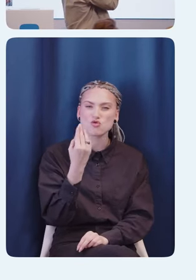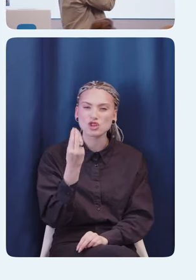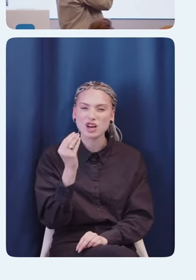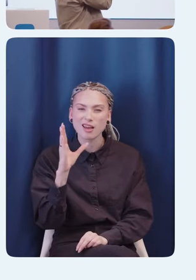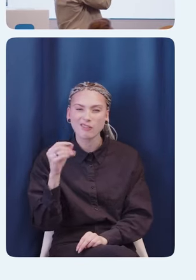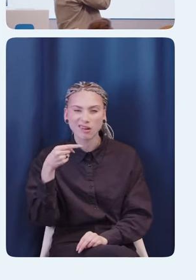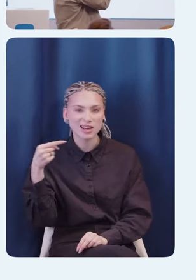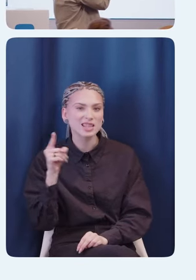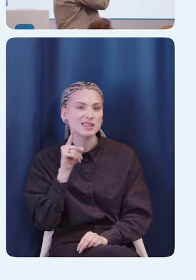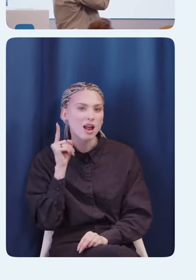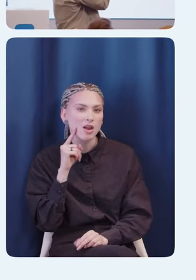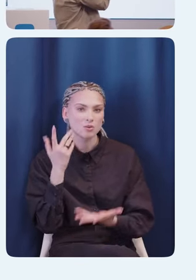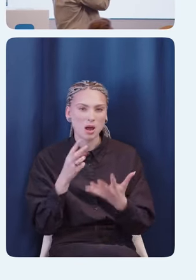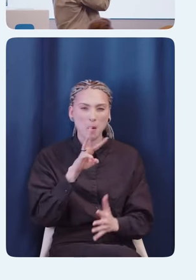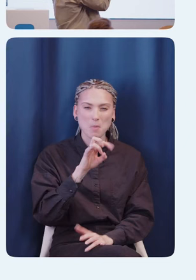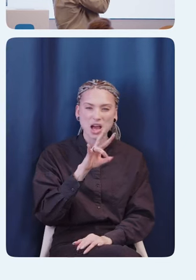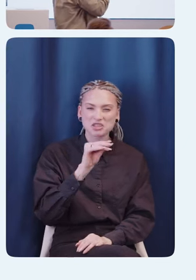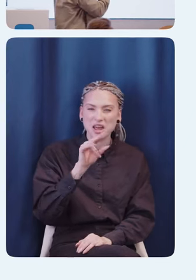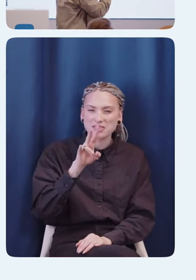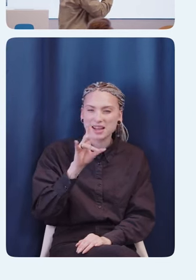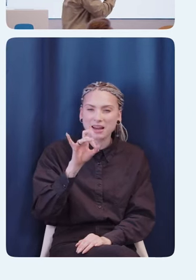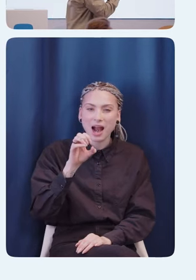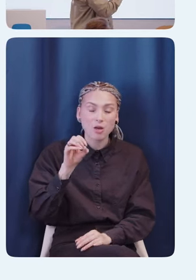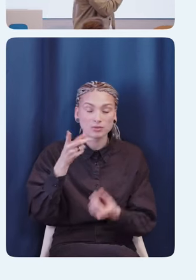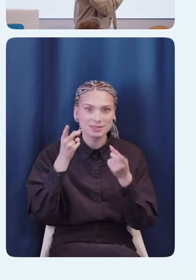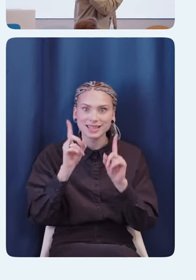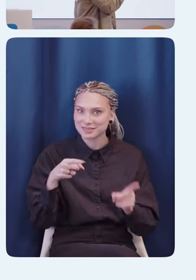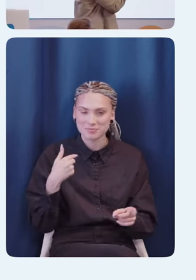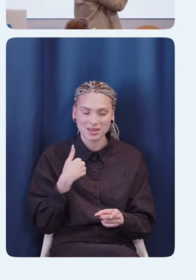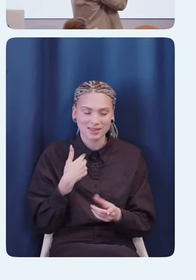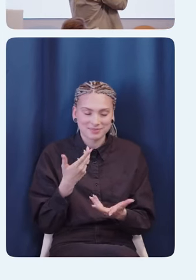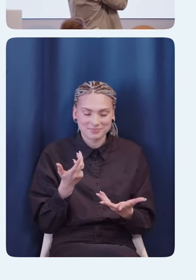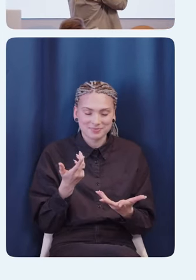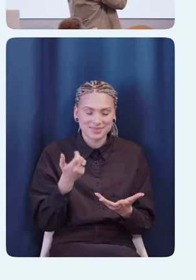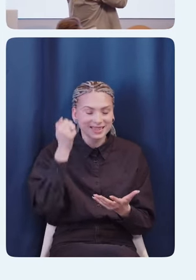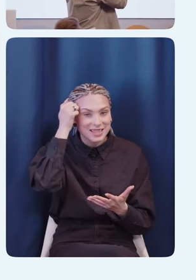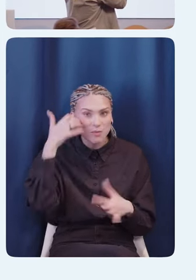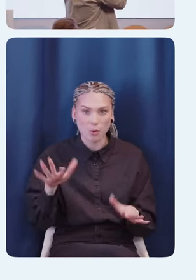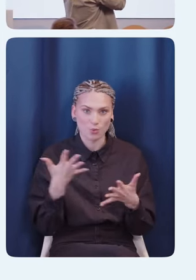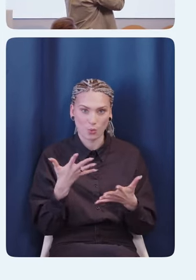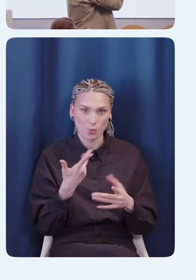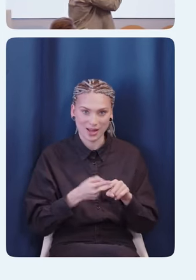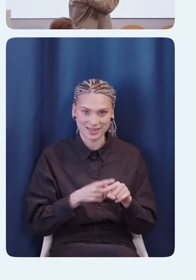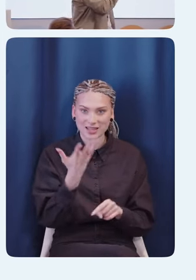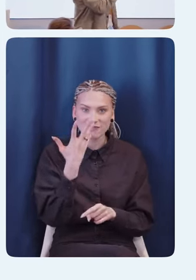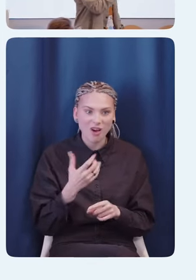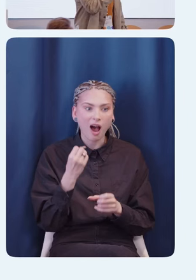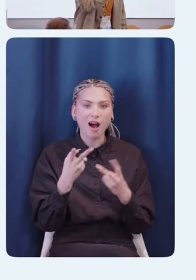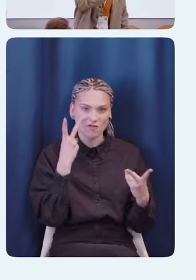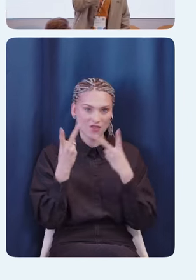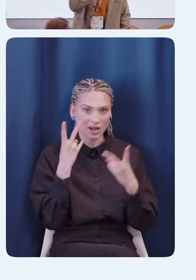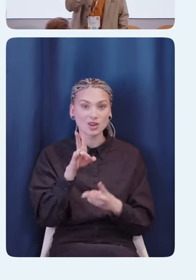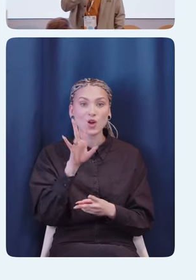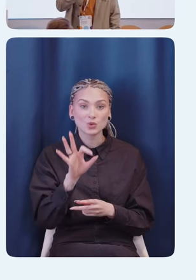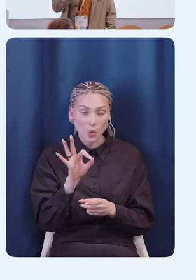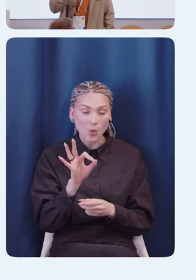Зеленый, например, или Манжента Крайола. Я на самом деле до конца не помню даже, какие это цвета, как они выглядят, но